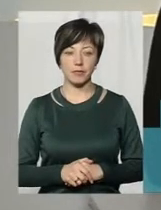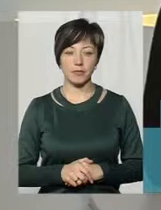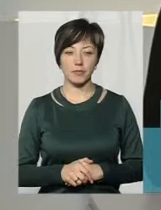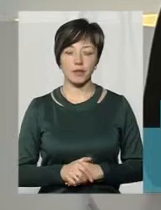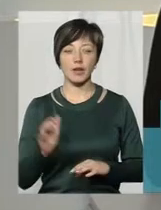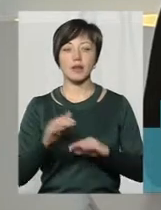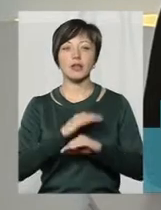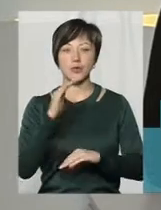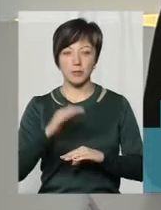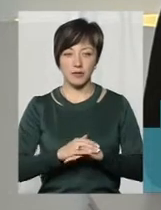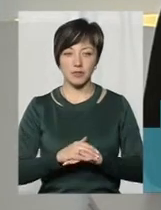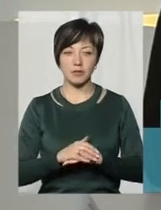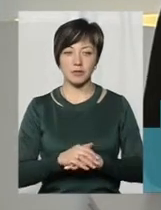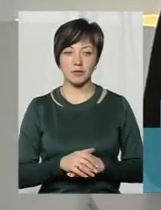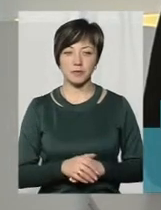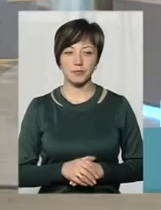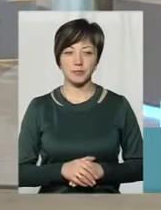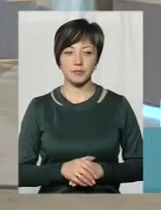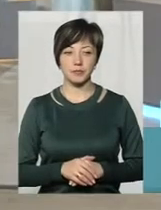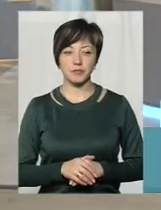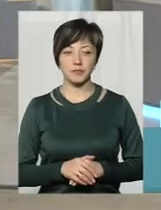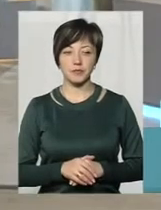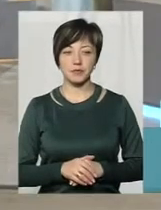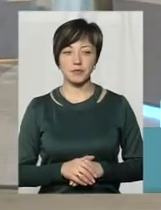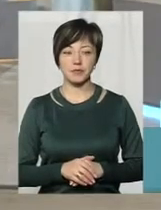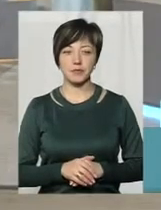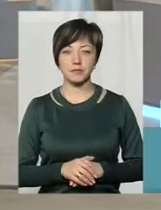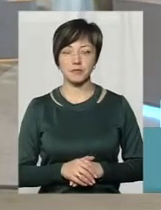Добрий вечір. Здравствуйте, слухаємо.